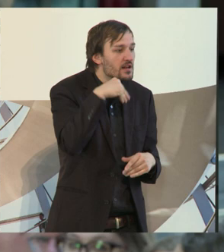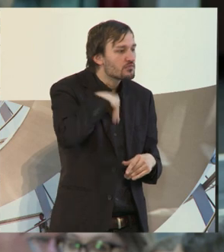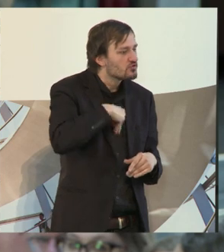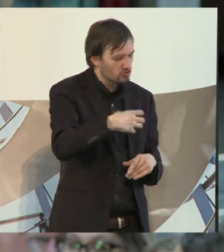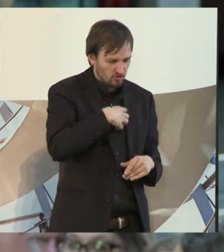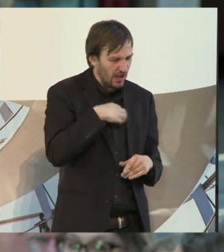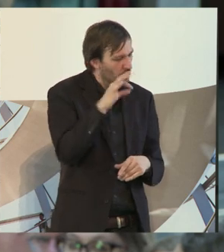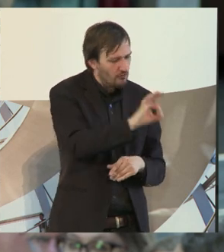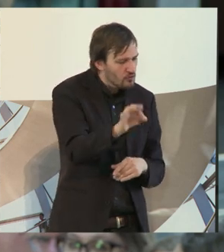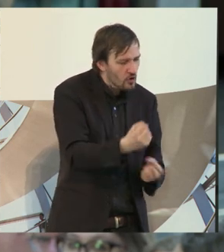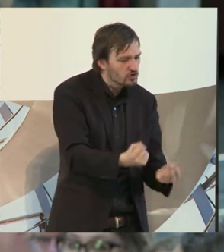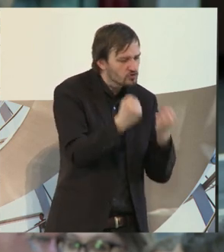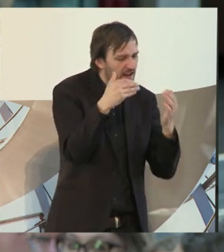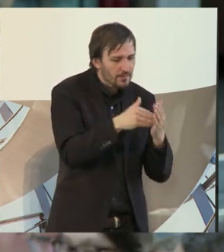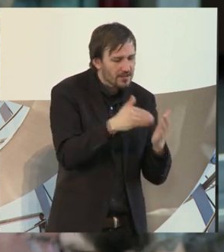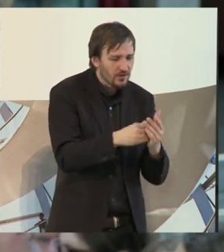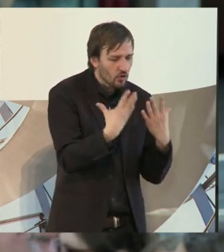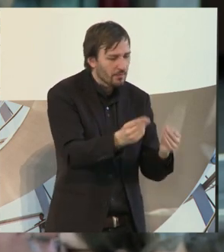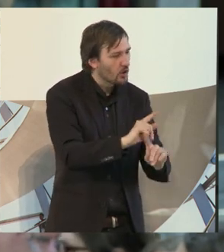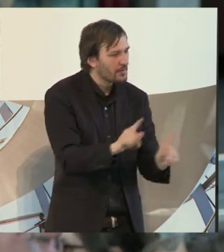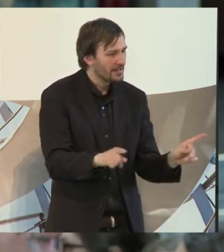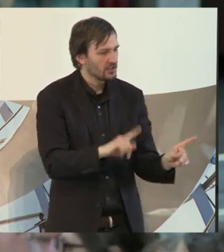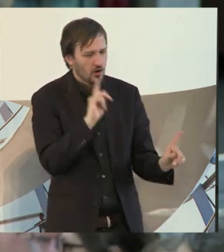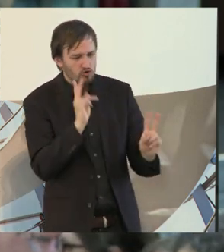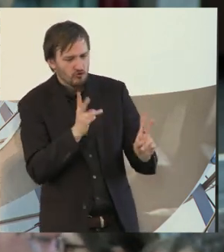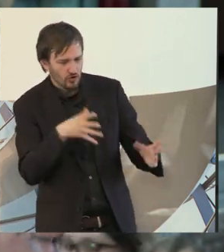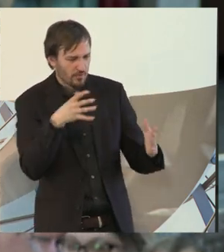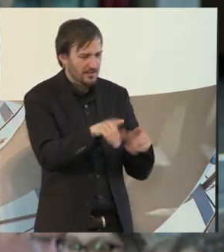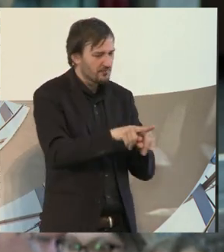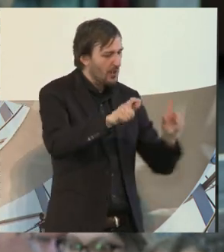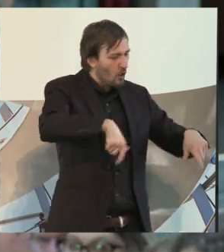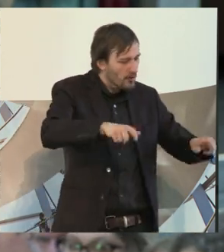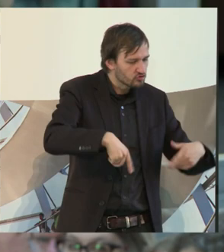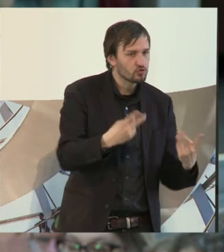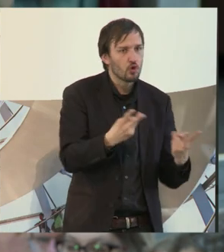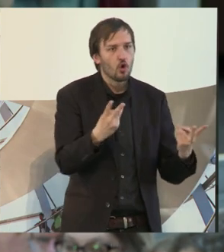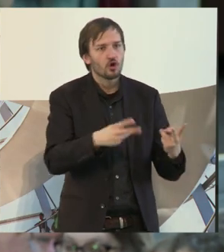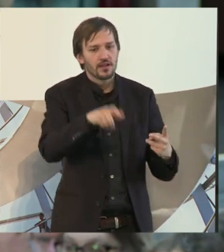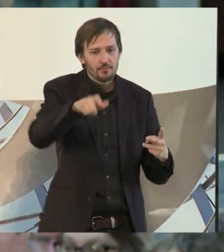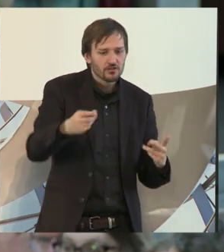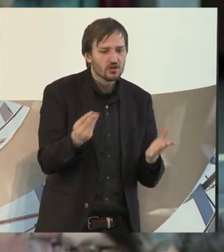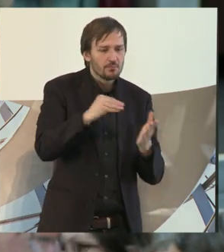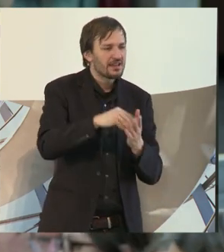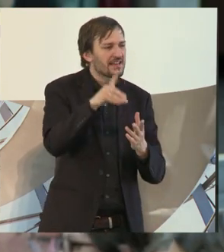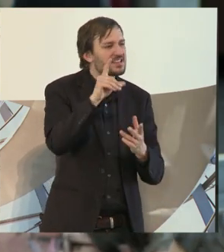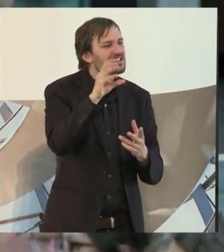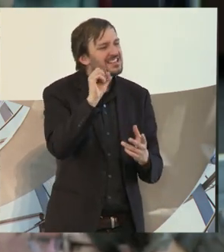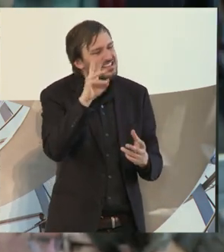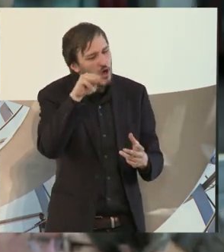Schwerbehinderung für die. Die sind auch nicht eindeutig ersichtlich wie ein Rollstuhlfahrer oder ein Mensch mit Down-Syndrom.